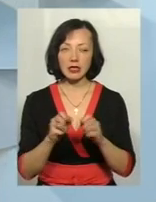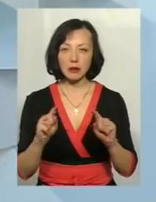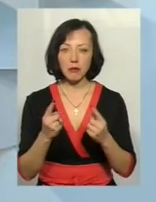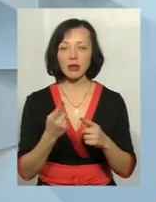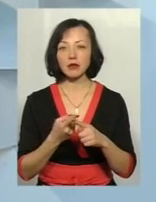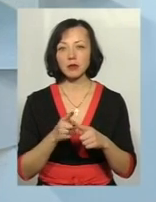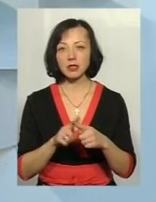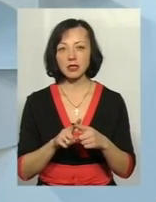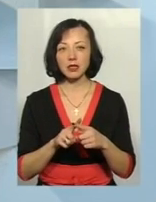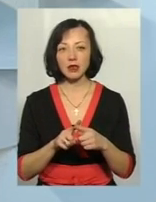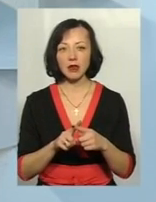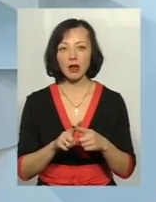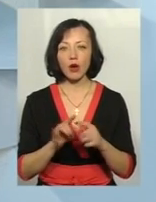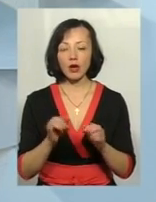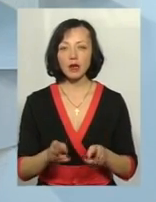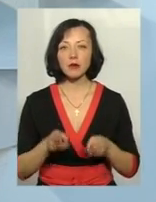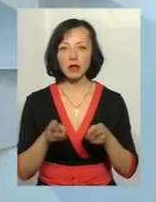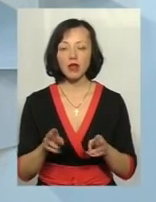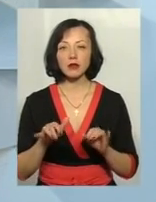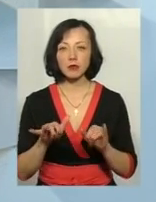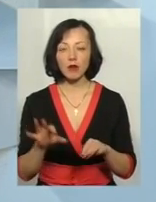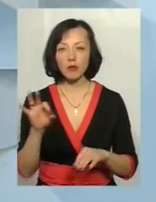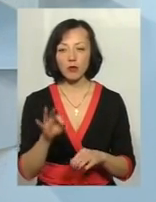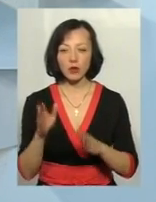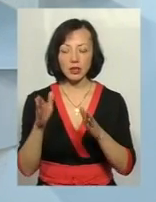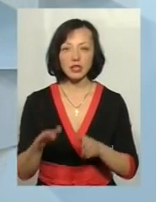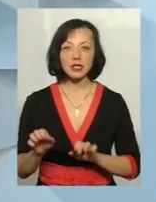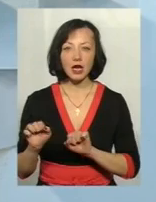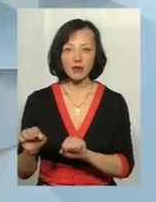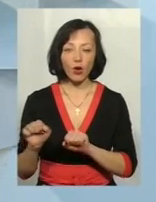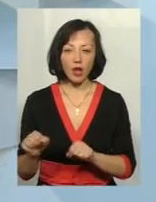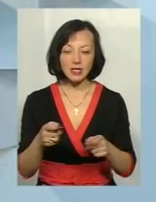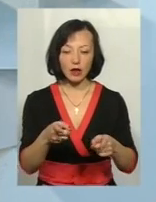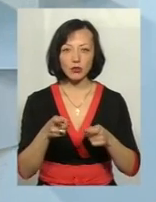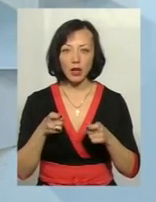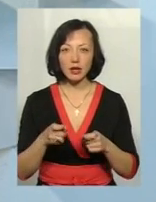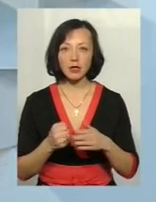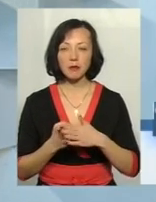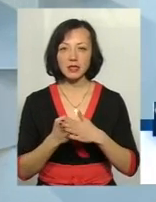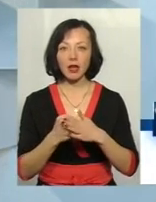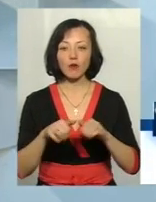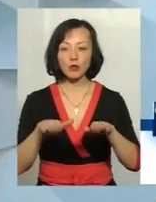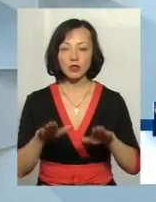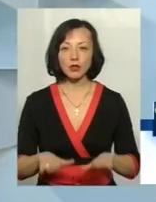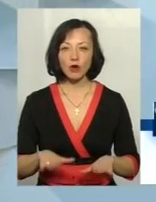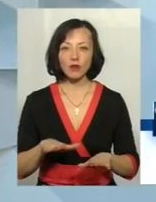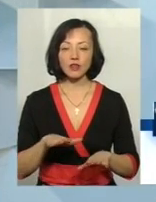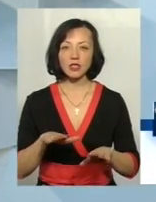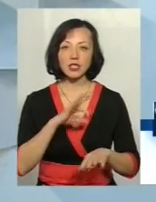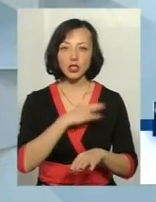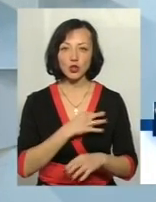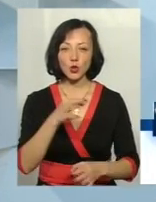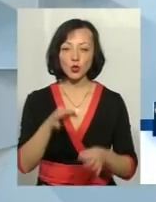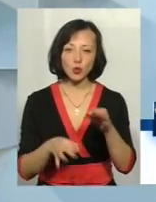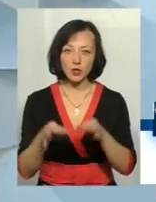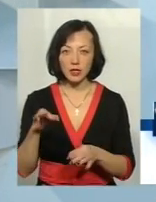особи у кримінальних провадженнях, щодо яких захисник залучається на підставі постанови слідчого, слідчого судів, хвали суду.